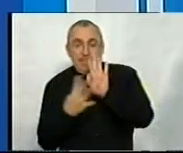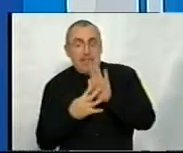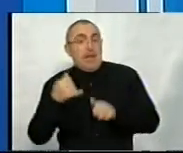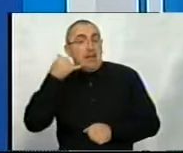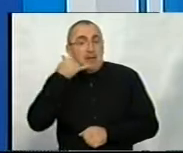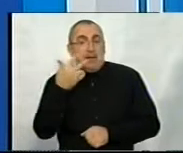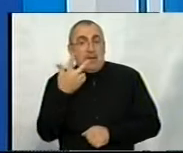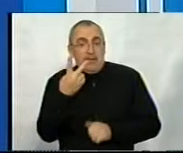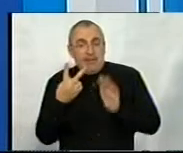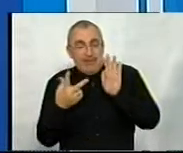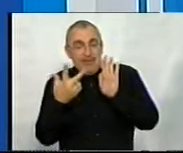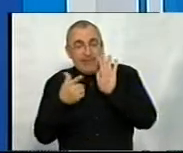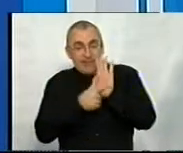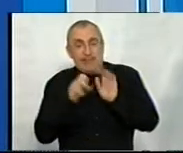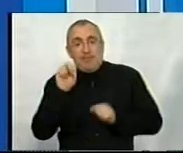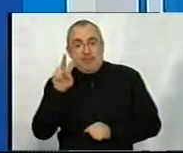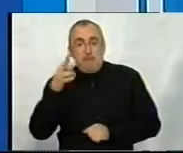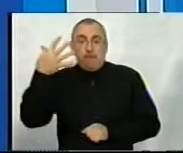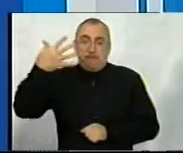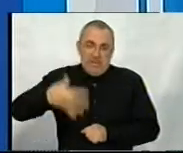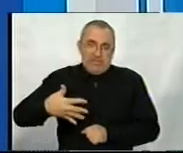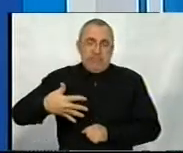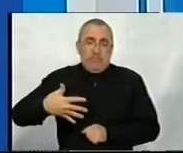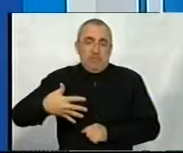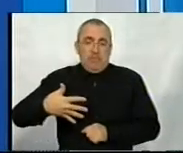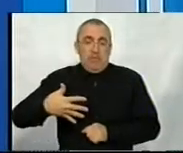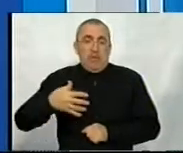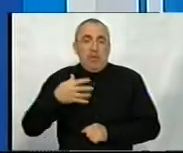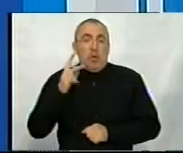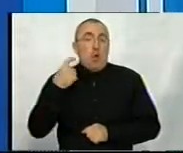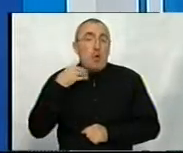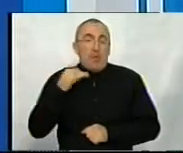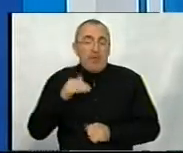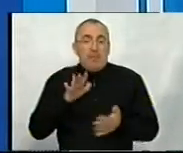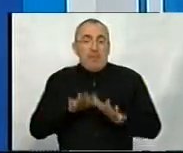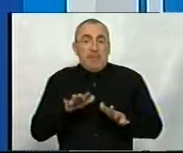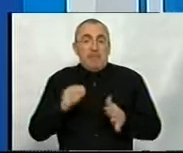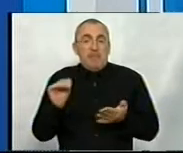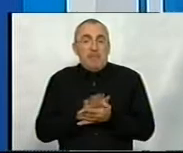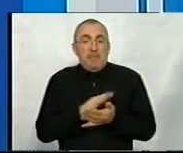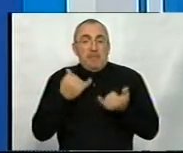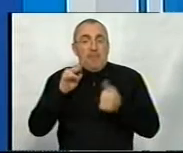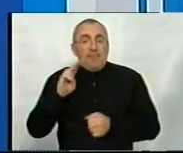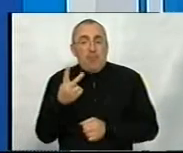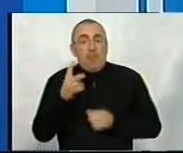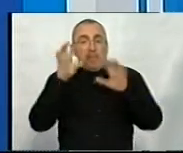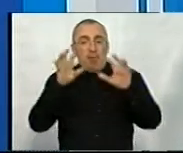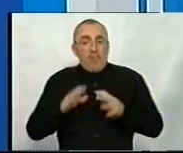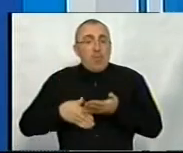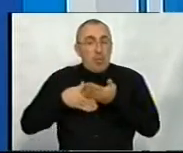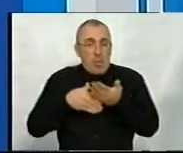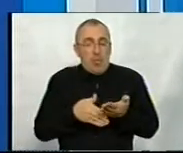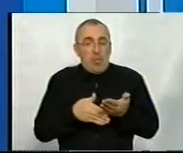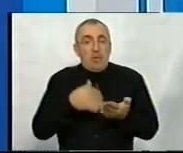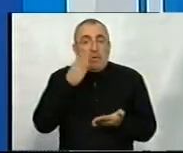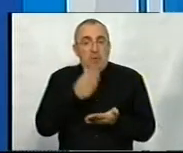телефон 37, 12, 50. Кропивницький місцевий центр знадання безоплатної вторинної правової допомоги